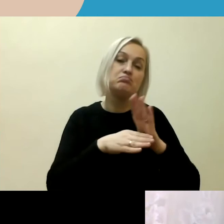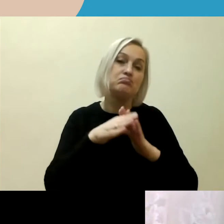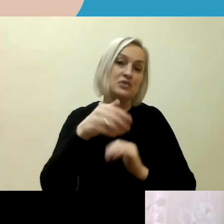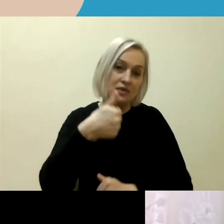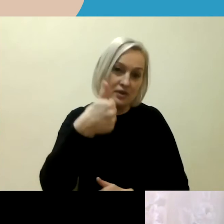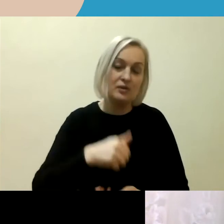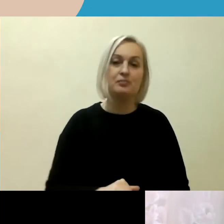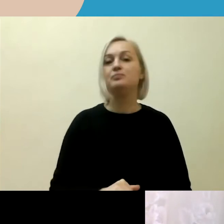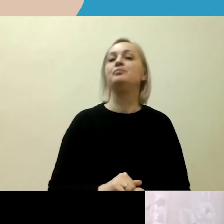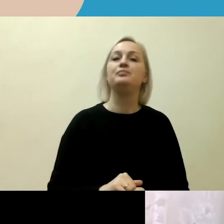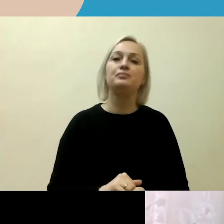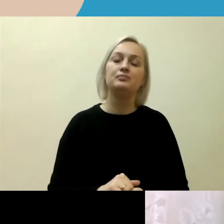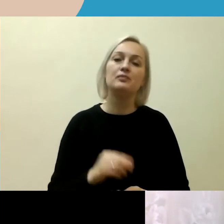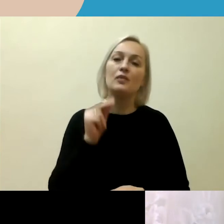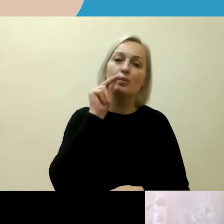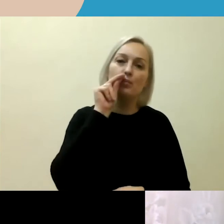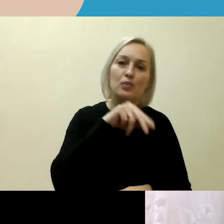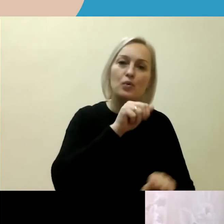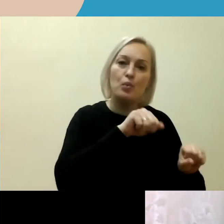turim puikias galimybės,